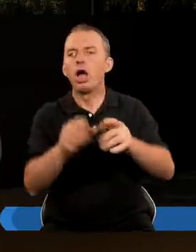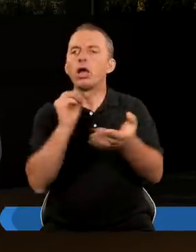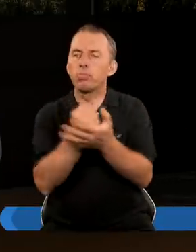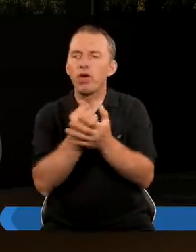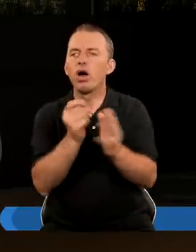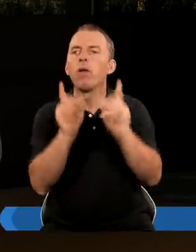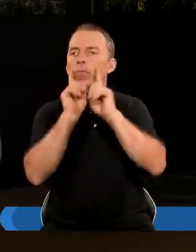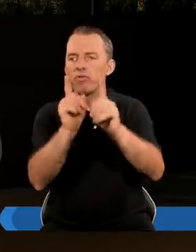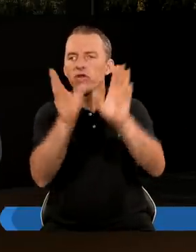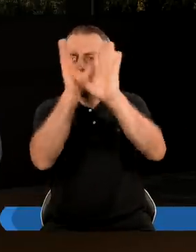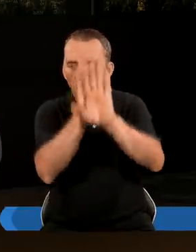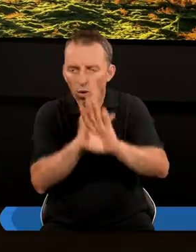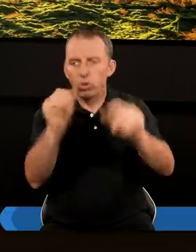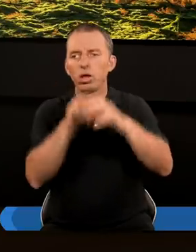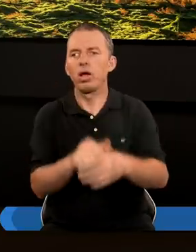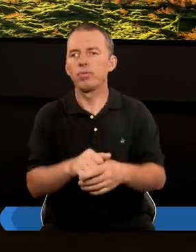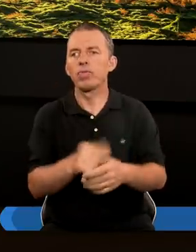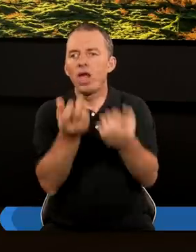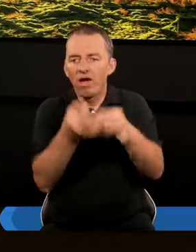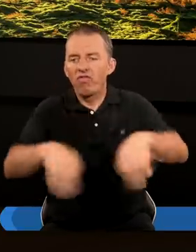Nie